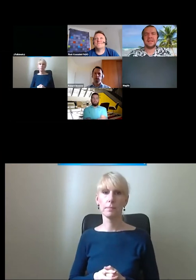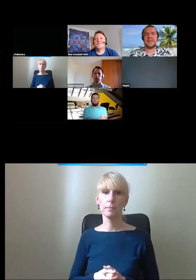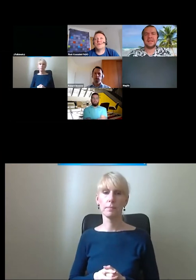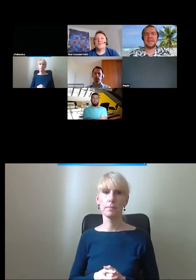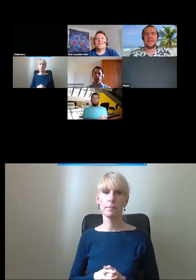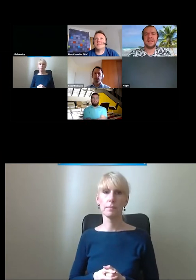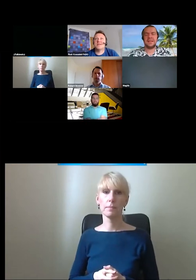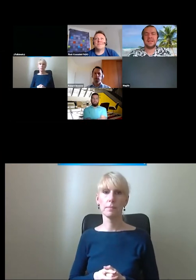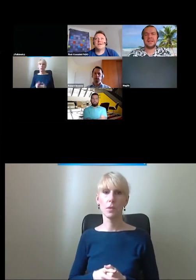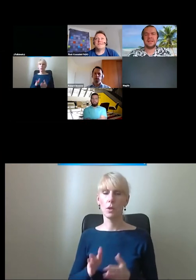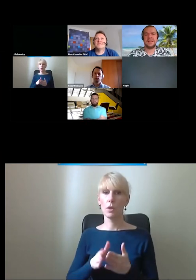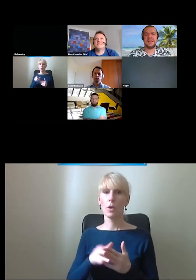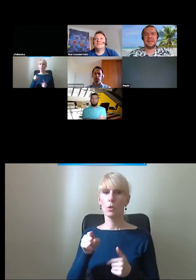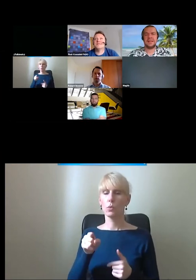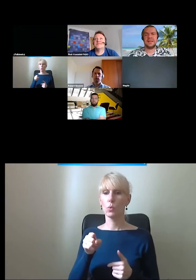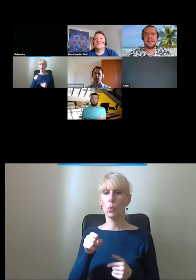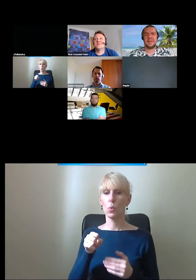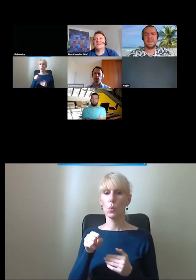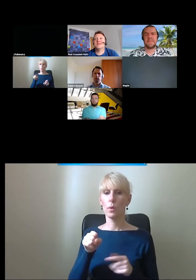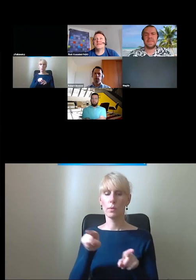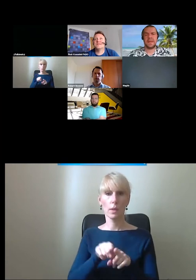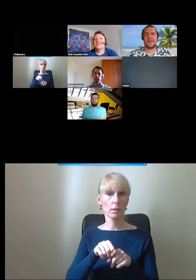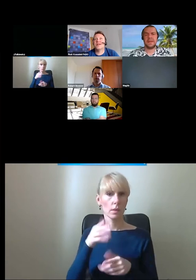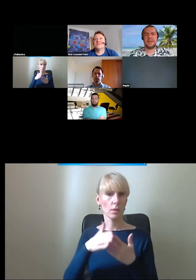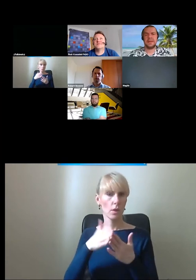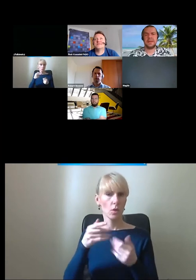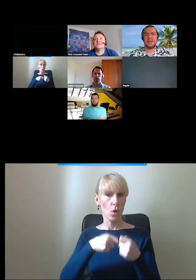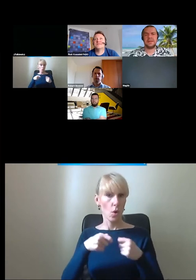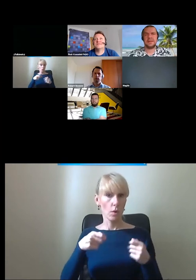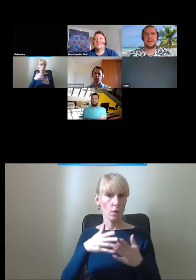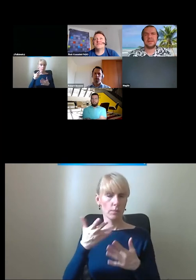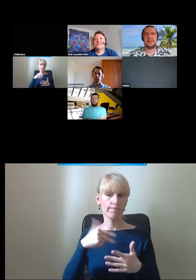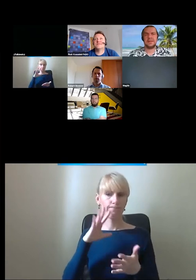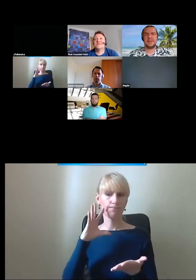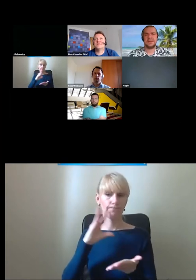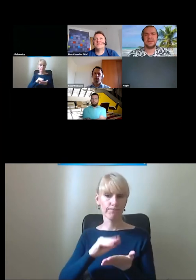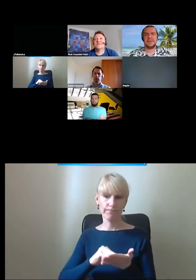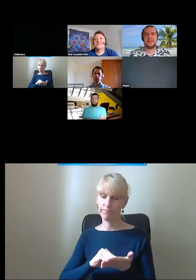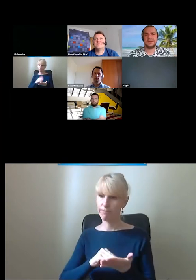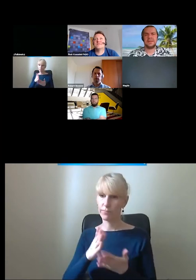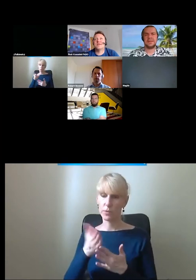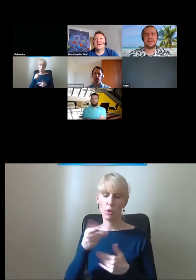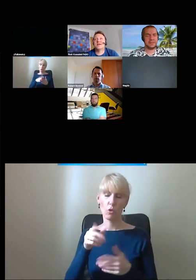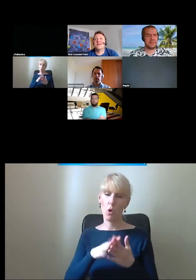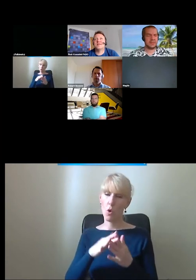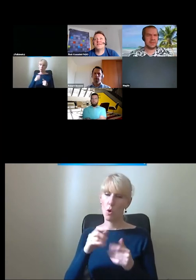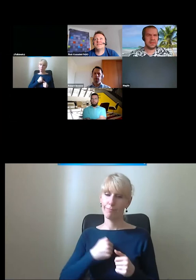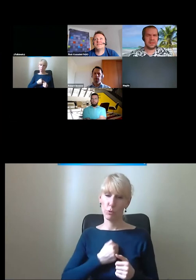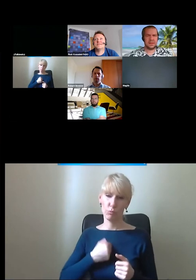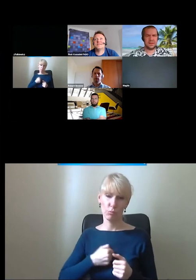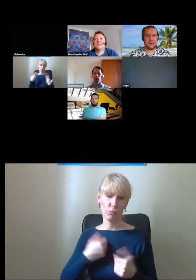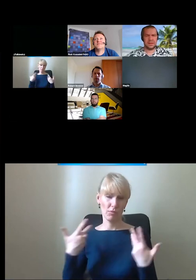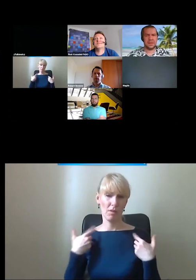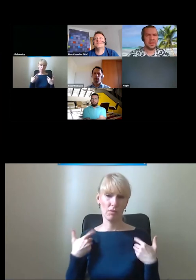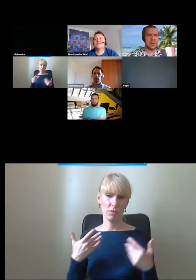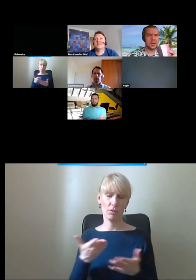Tutaj komentarz Adama, rozwiązanie na Ani Ciernianej to niestety smutna rzeczywistość, ale na